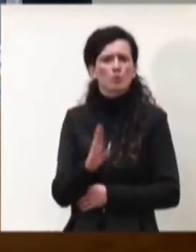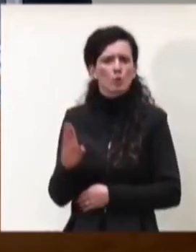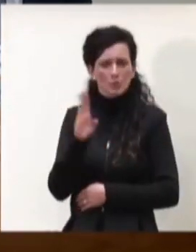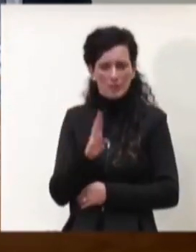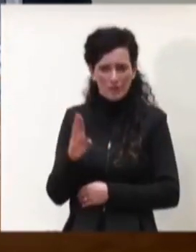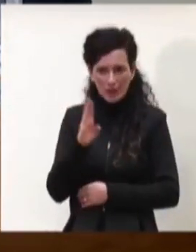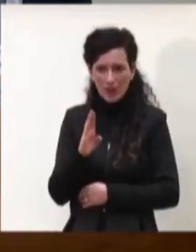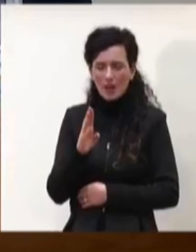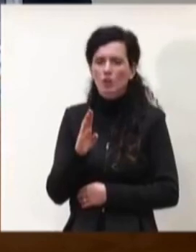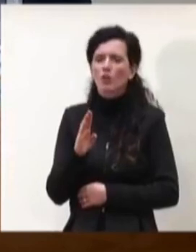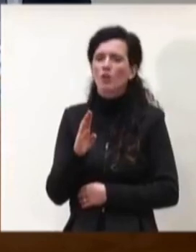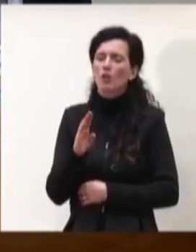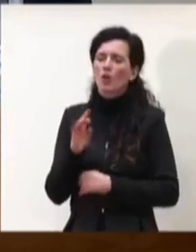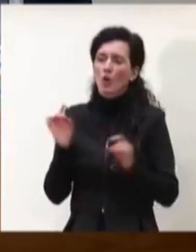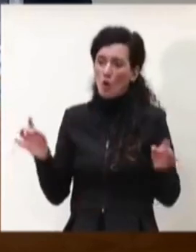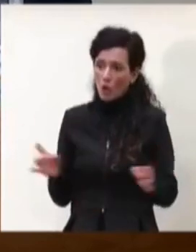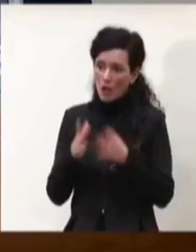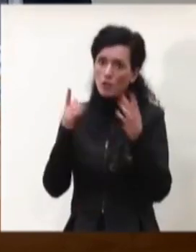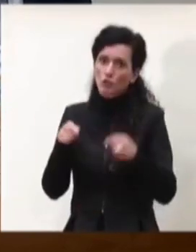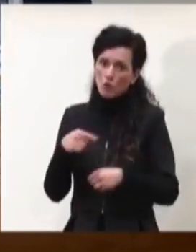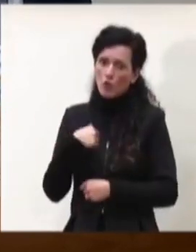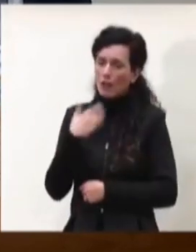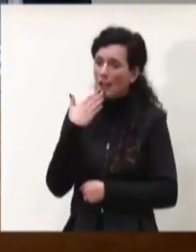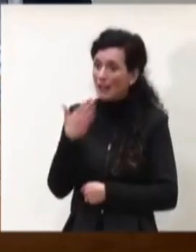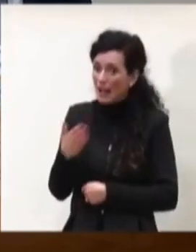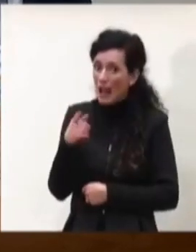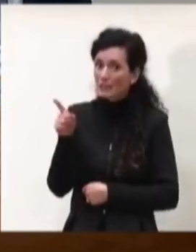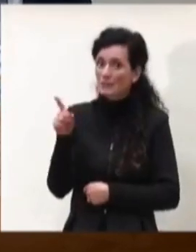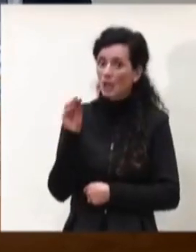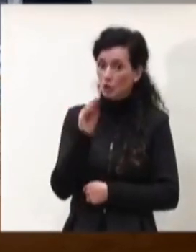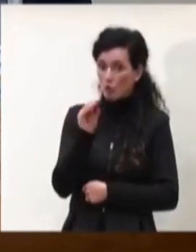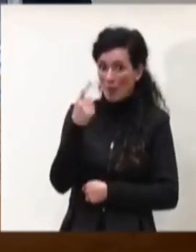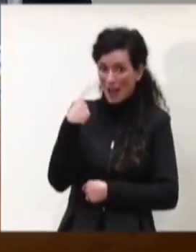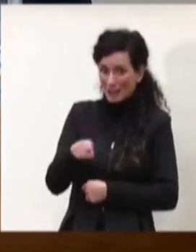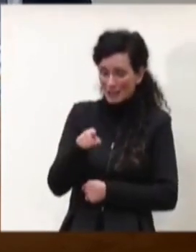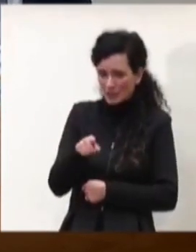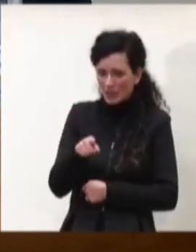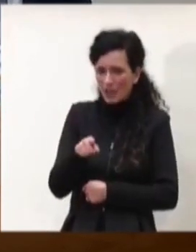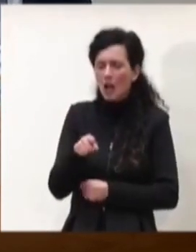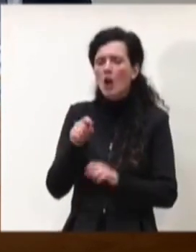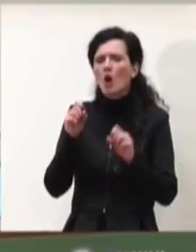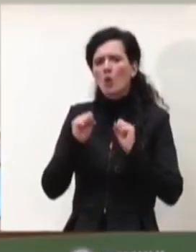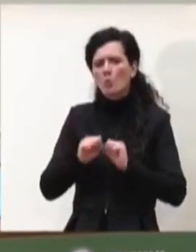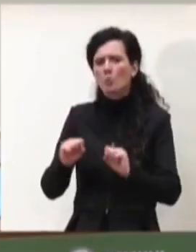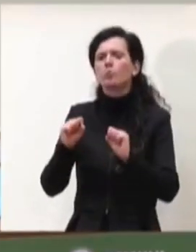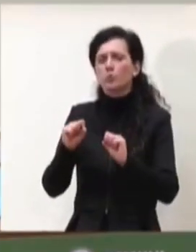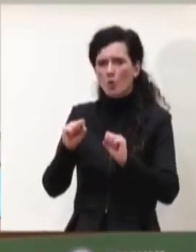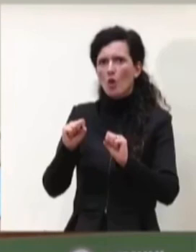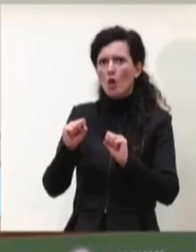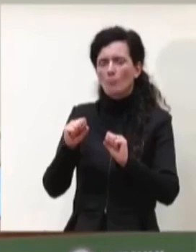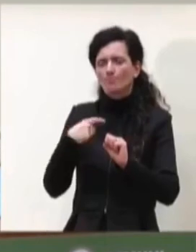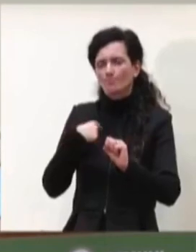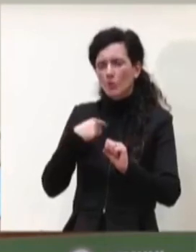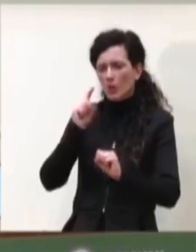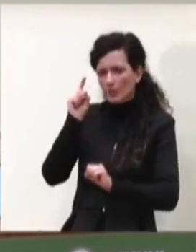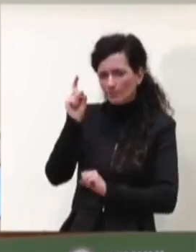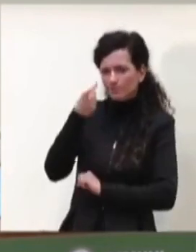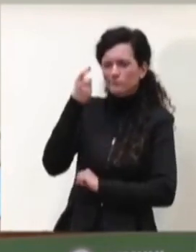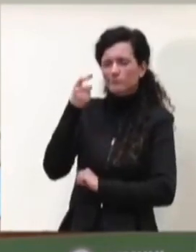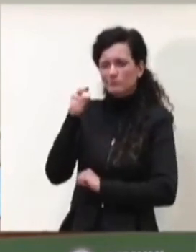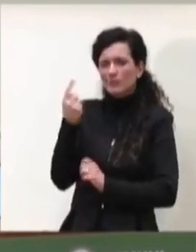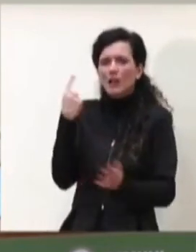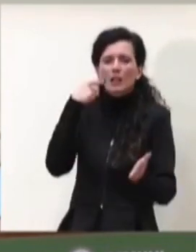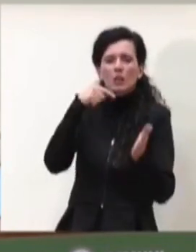ringraziando anch'io per la domanda perché offre lo spunto per ritornare su alcuni